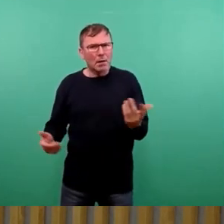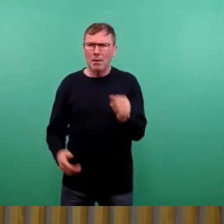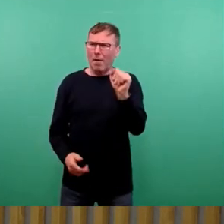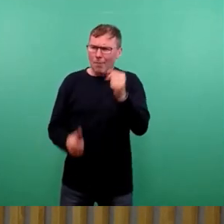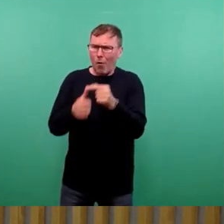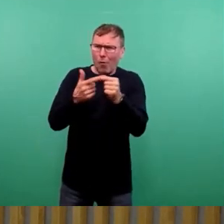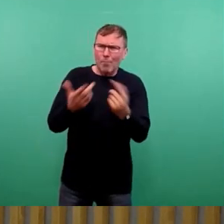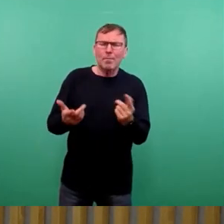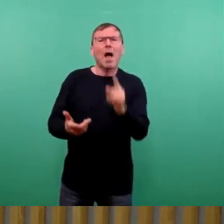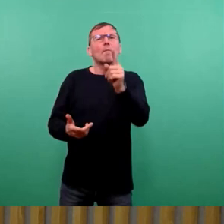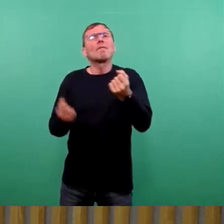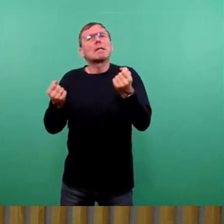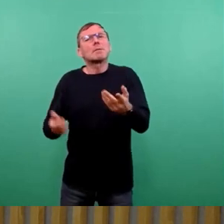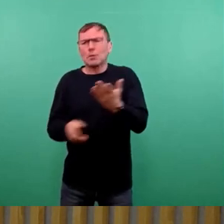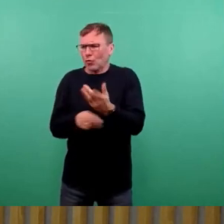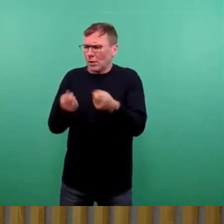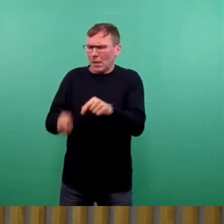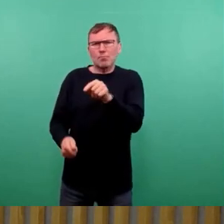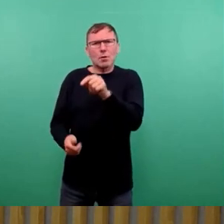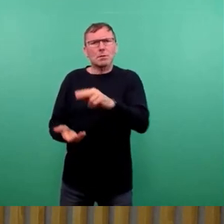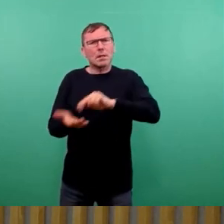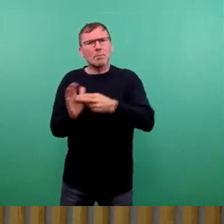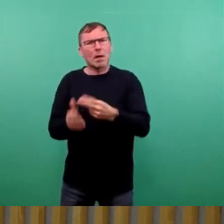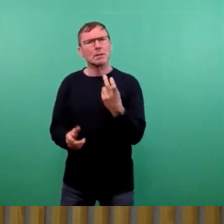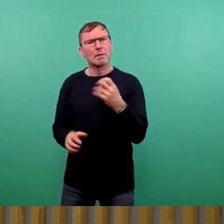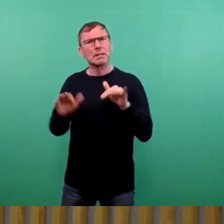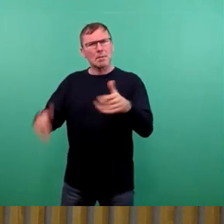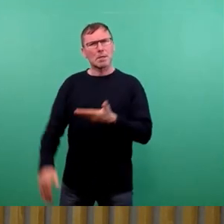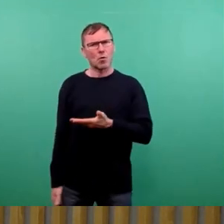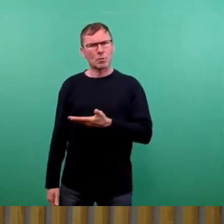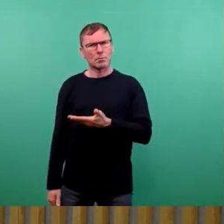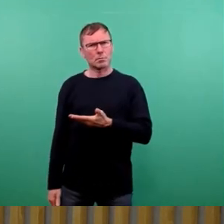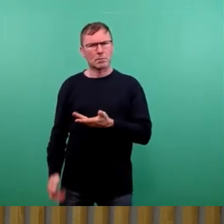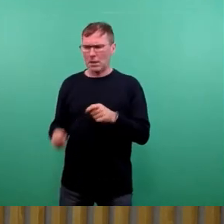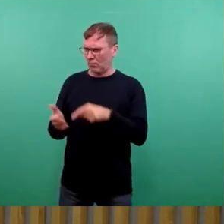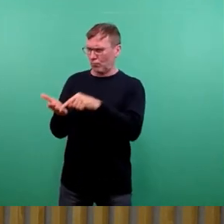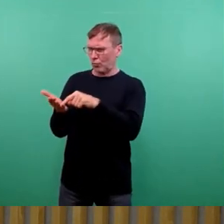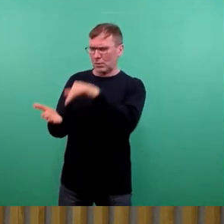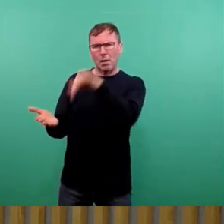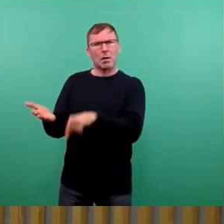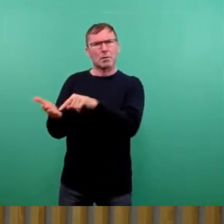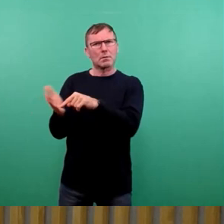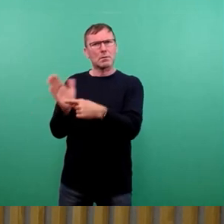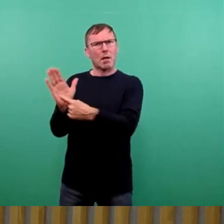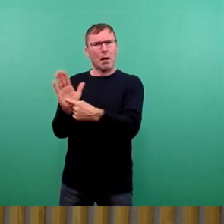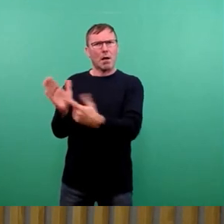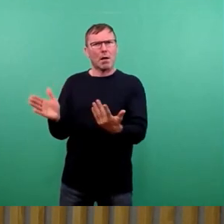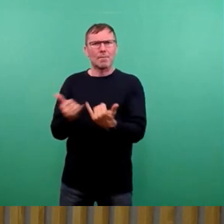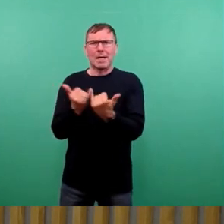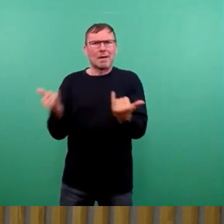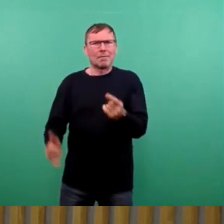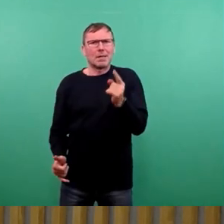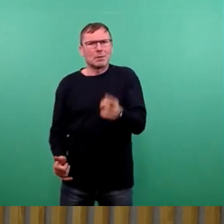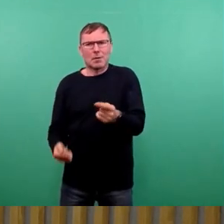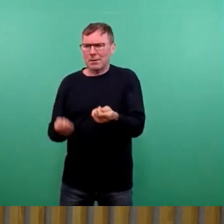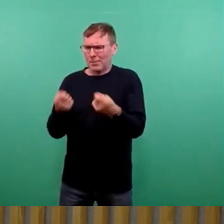Was geschieht mit den beschlossenen und geplanten 20 Millionen, welche so im Beschluss stehen? Wie sollen bei Schließung der